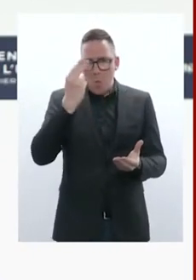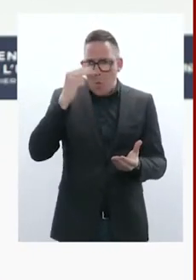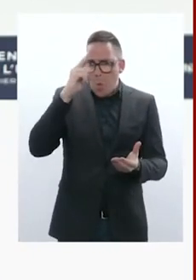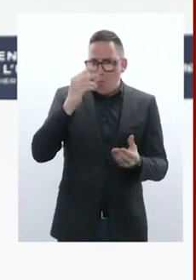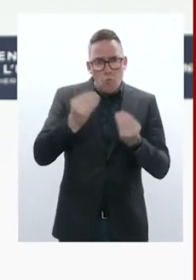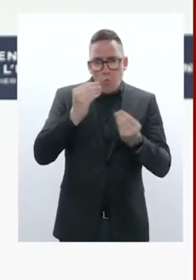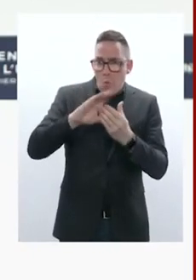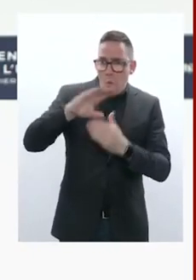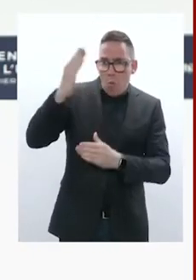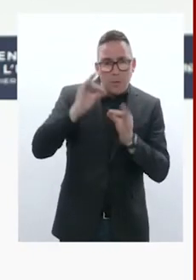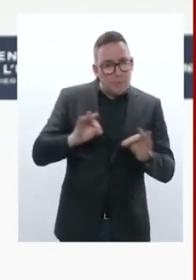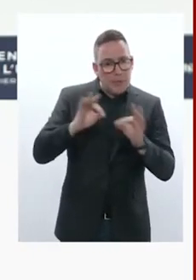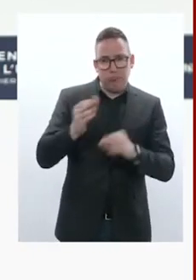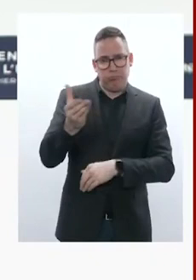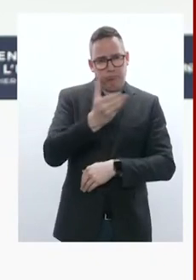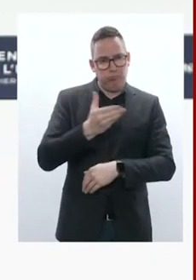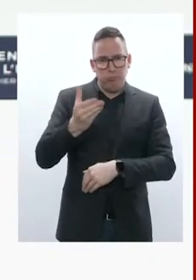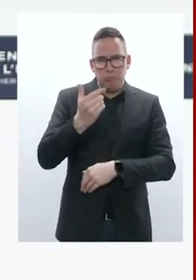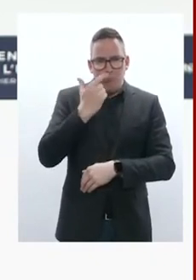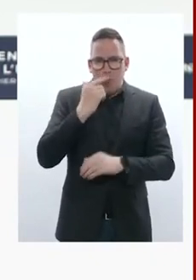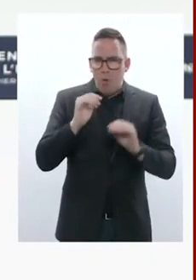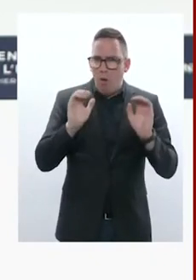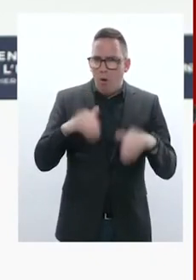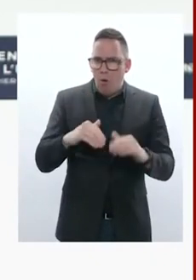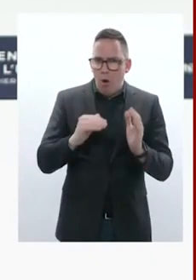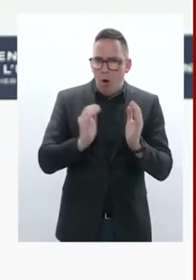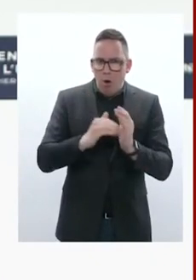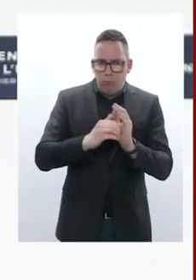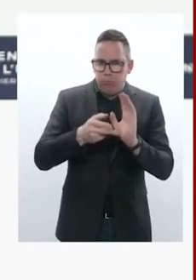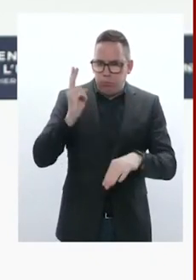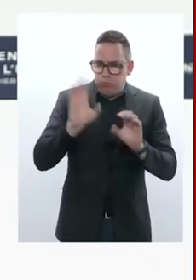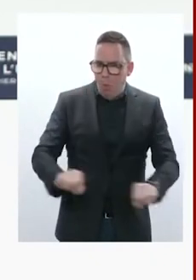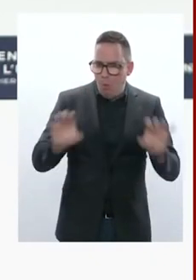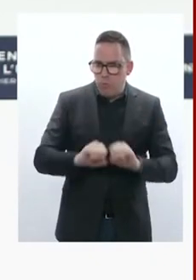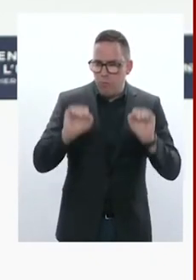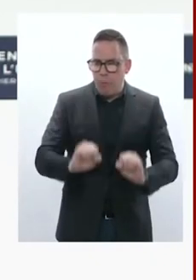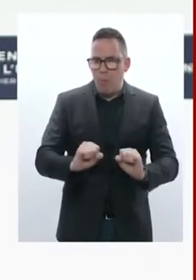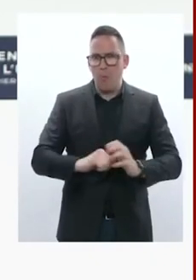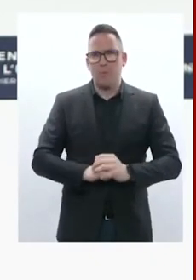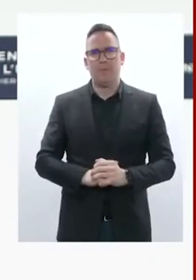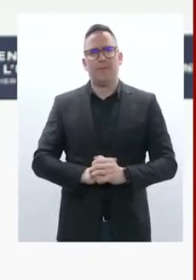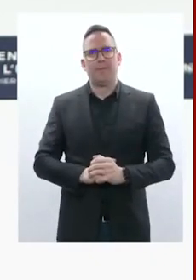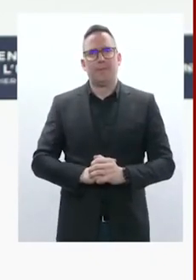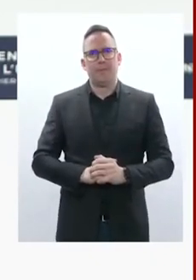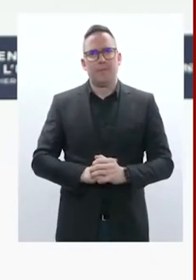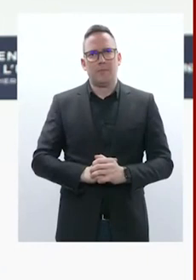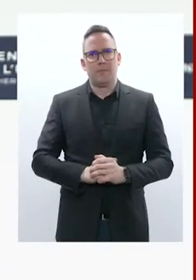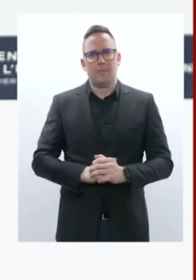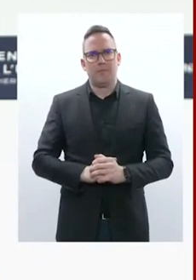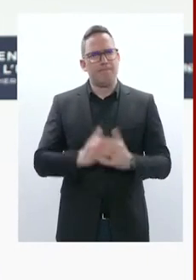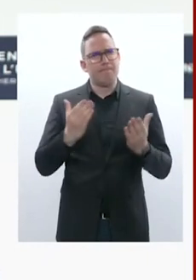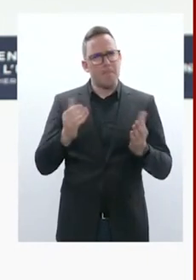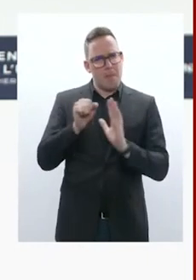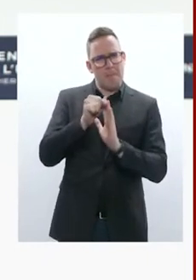des marges de manœuvre et nous devons aller plus vite et plus fort sur cette thématique. La priorité des priorités est la question des munitions. Nous